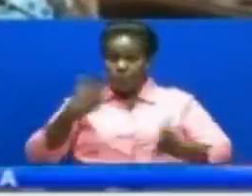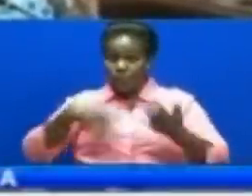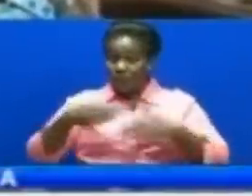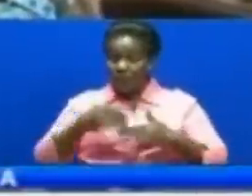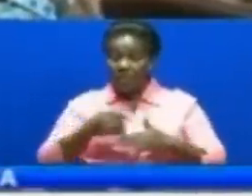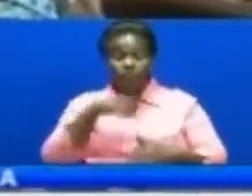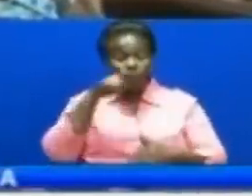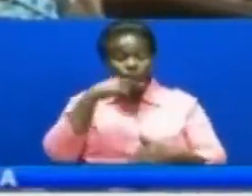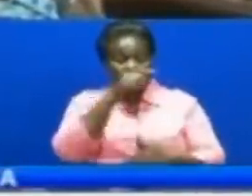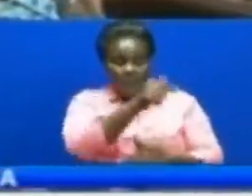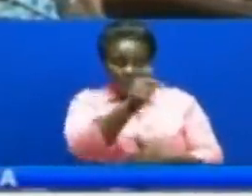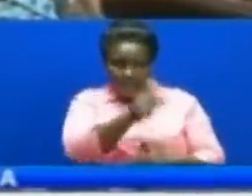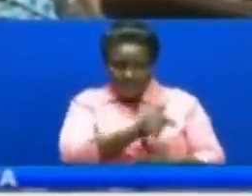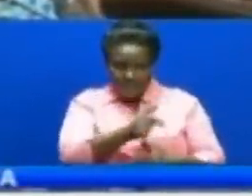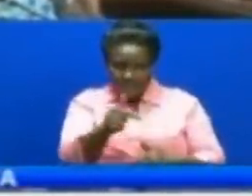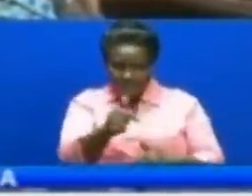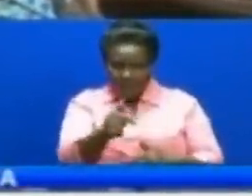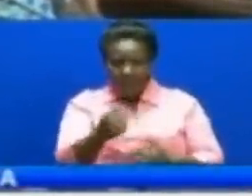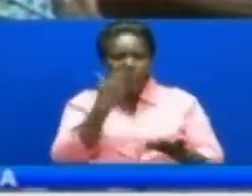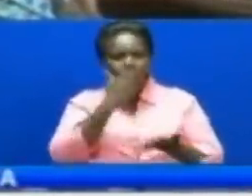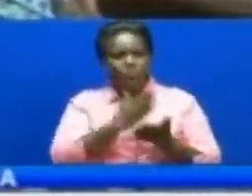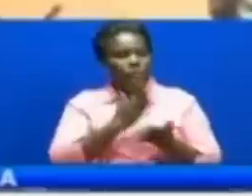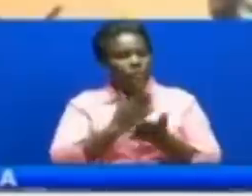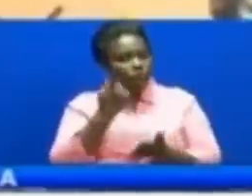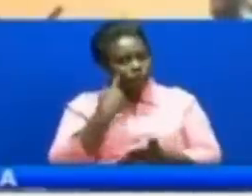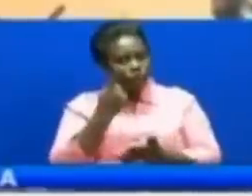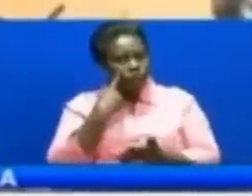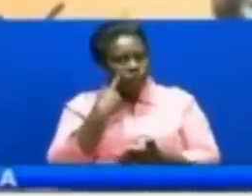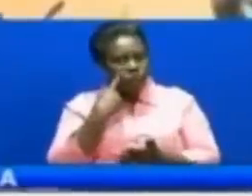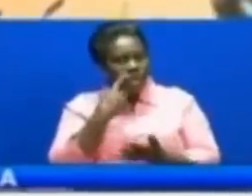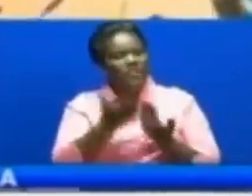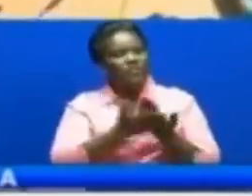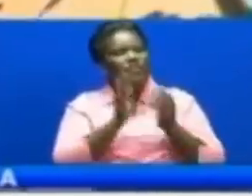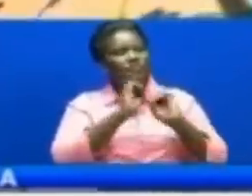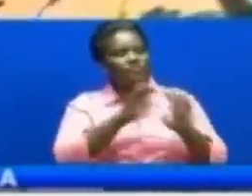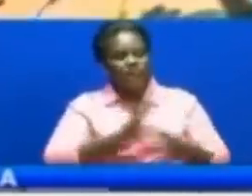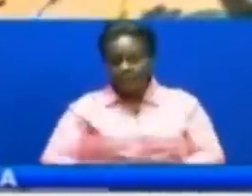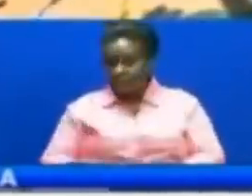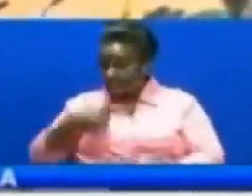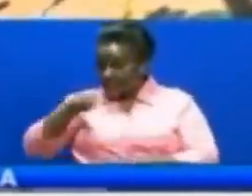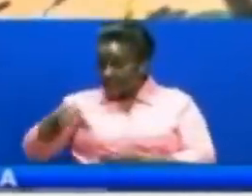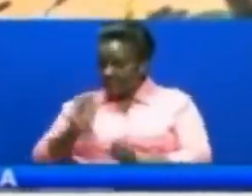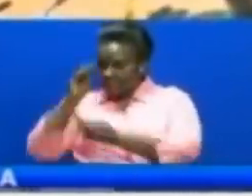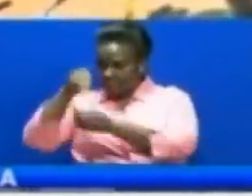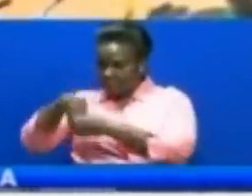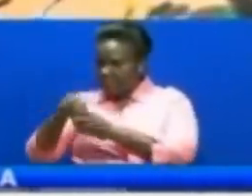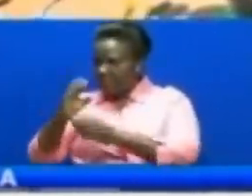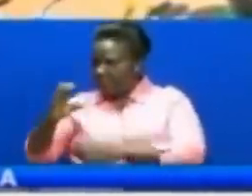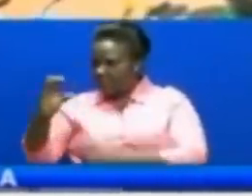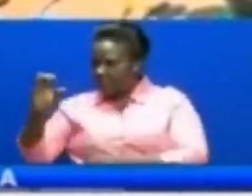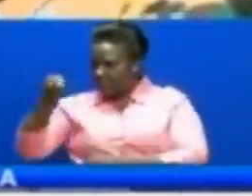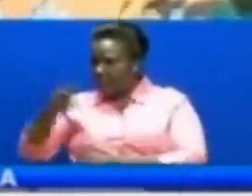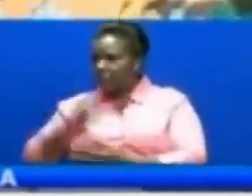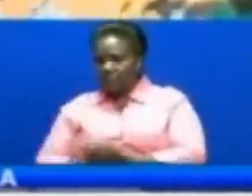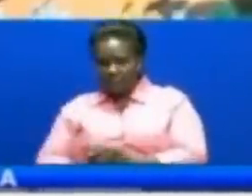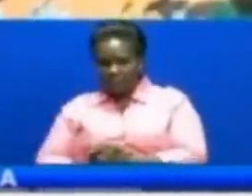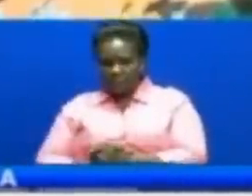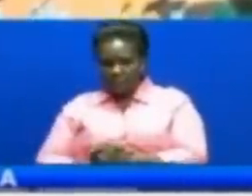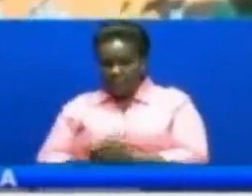Tunayona Tanzania mpia Tumediunga na fisiye Tukio tunafia